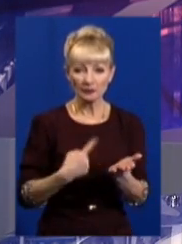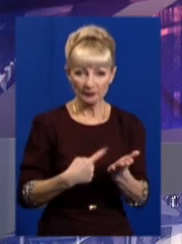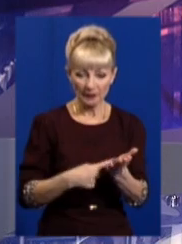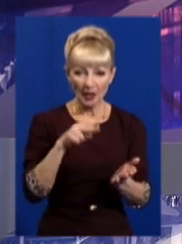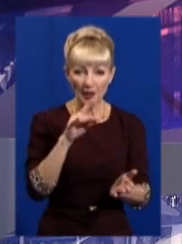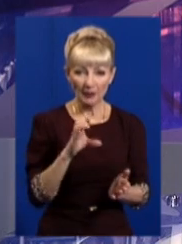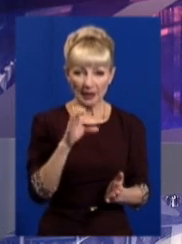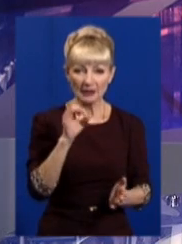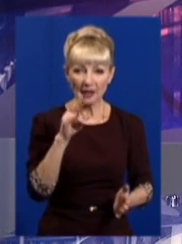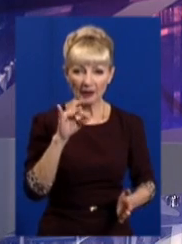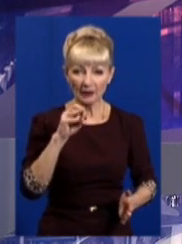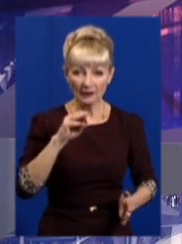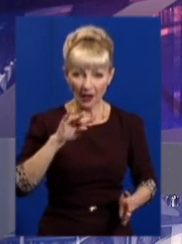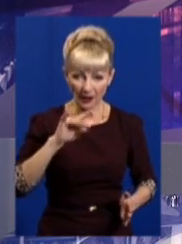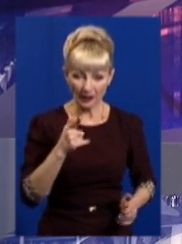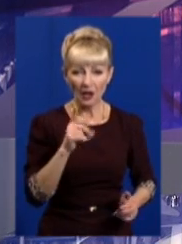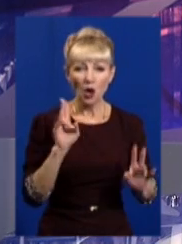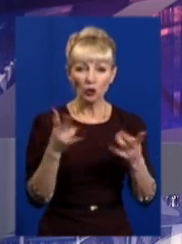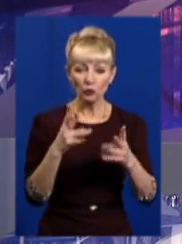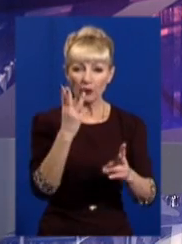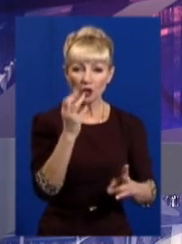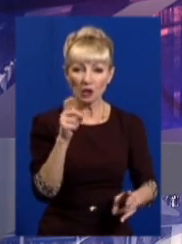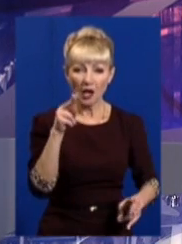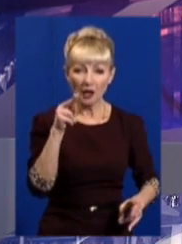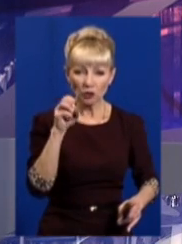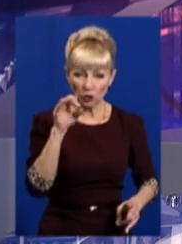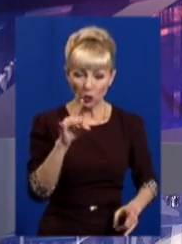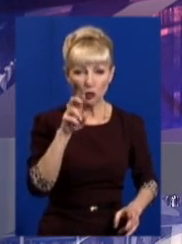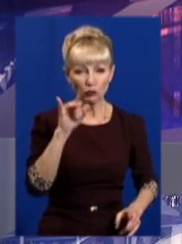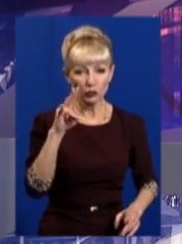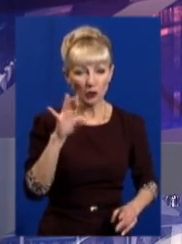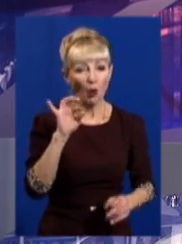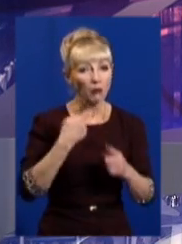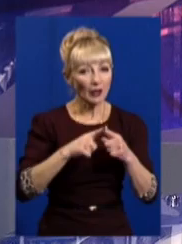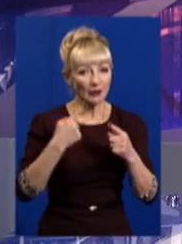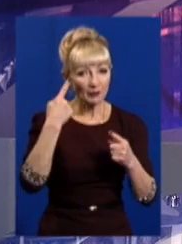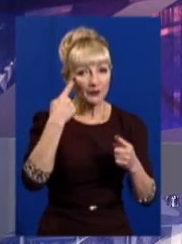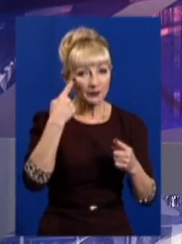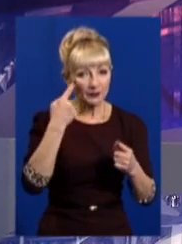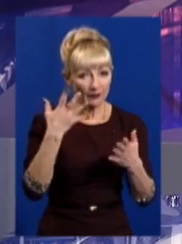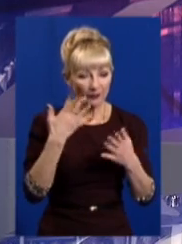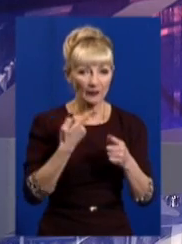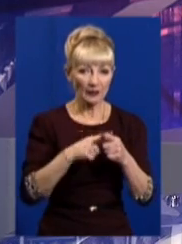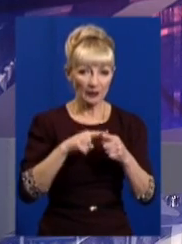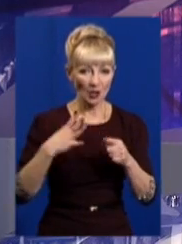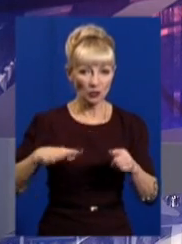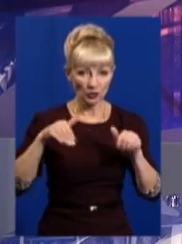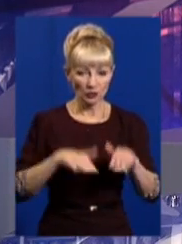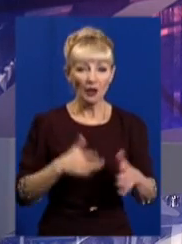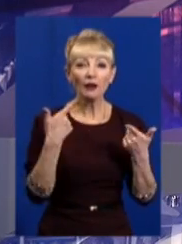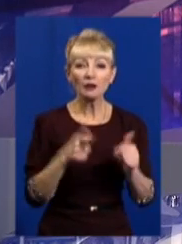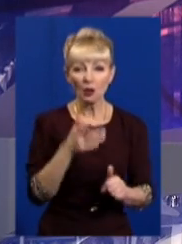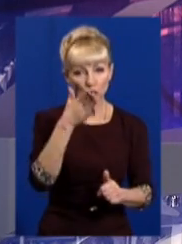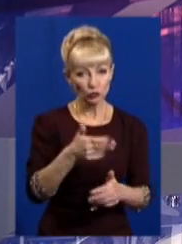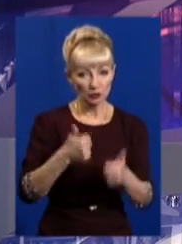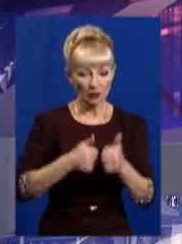футбольного клубу «Шахтар» Андрій Бурлаков. Він говорить, про це футбольному клубу стало відомо сьогодні, нині вони чекають на рішення, де відбудеться